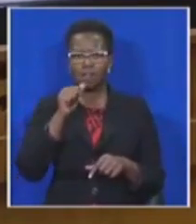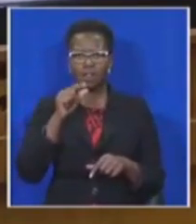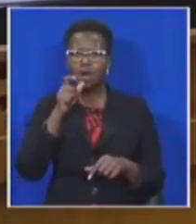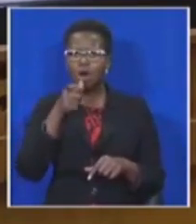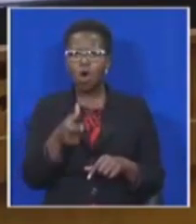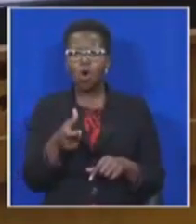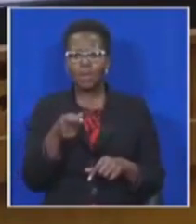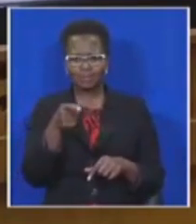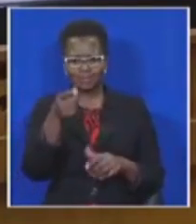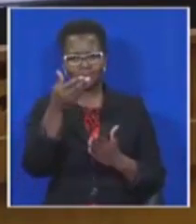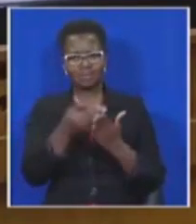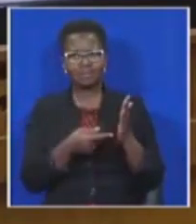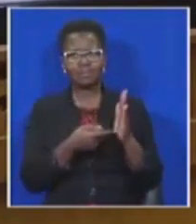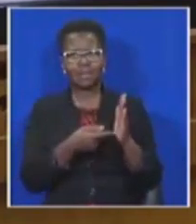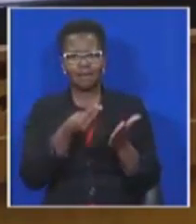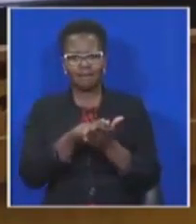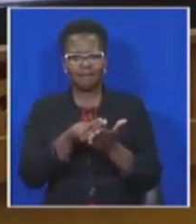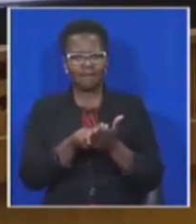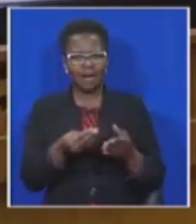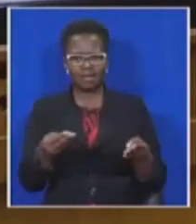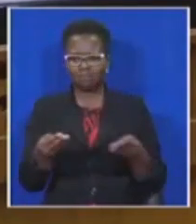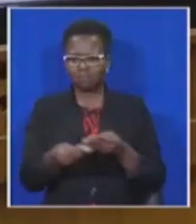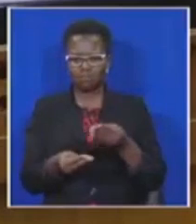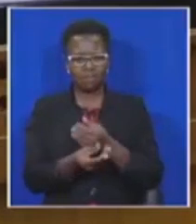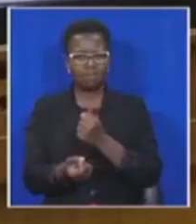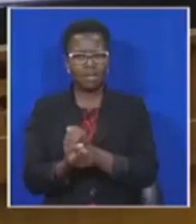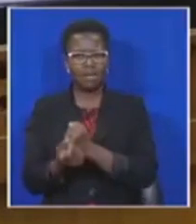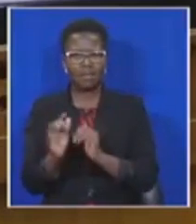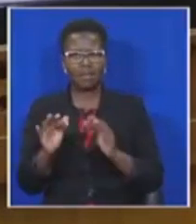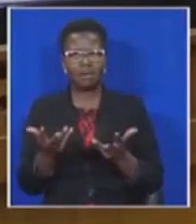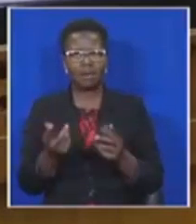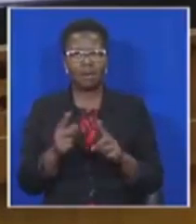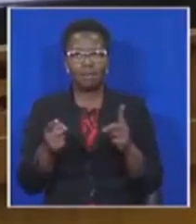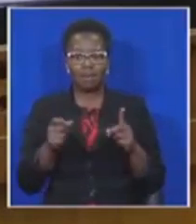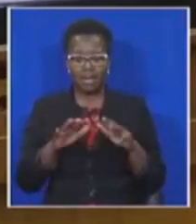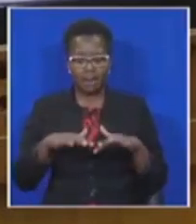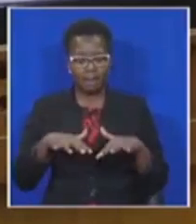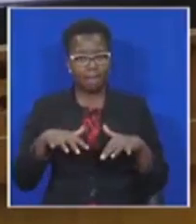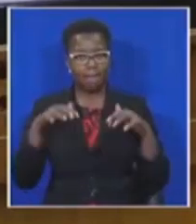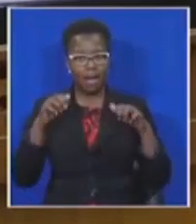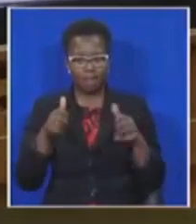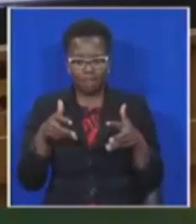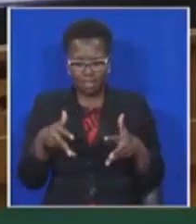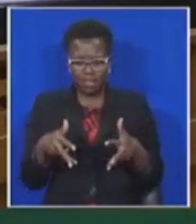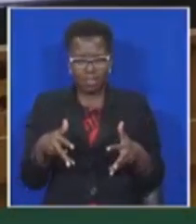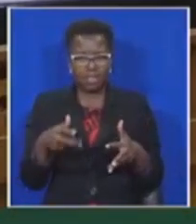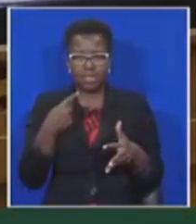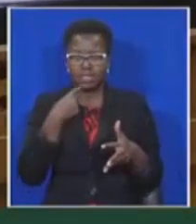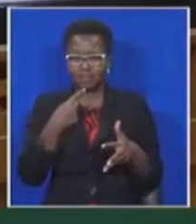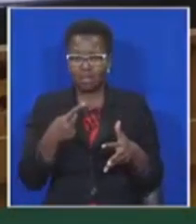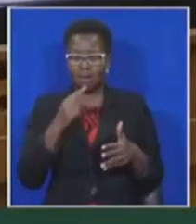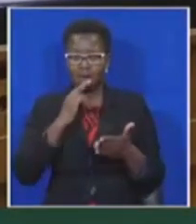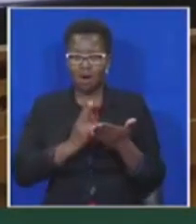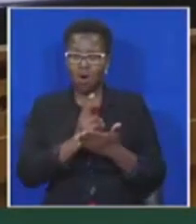Maar, adjunkspeker, hierdie parlement sikkel met een geloofwaarigheidskrisis. Openbare vertrouwe in hierdie wetgever is waarschijnlijk op die